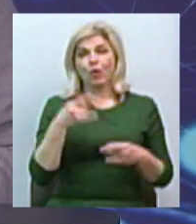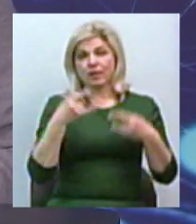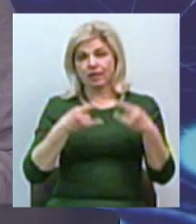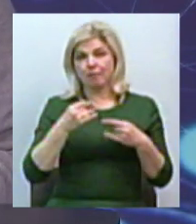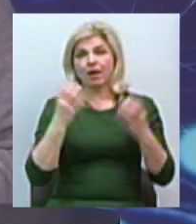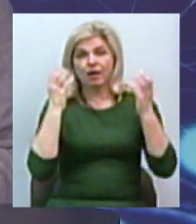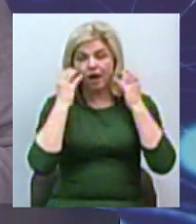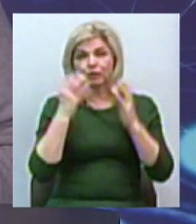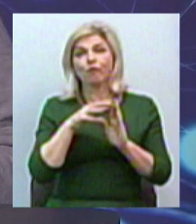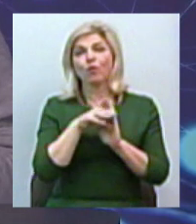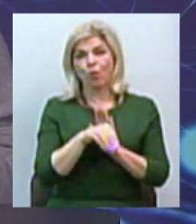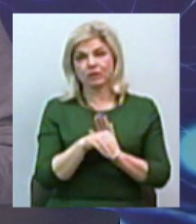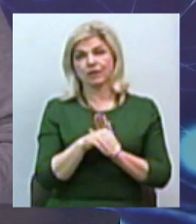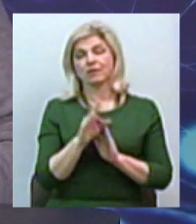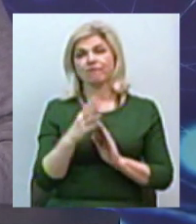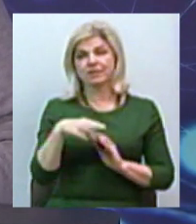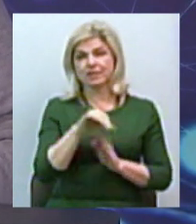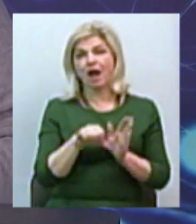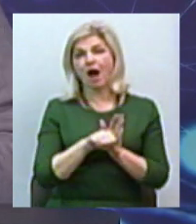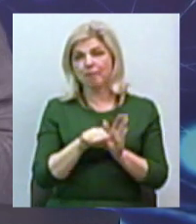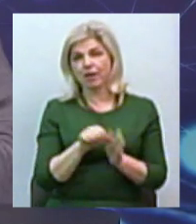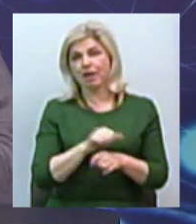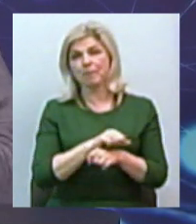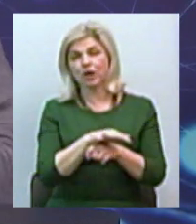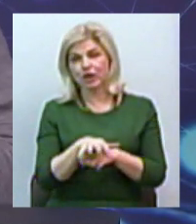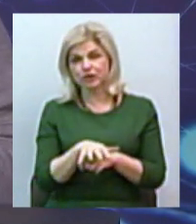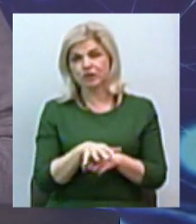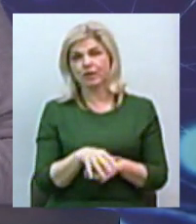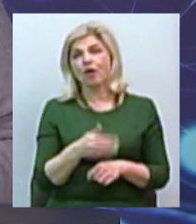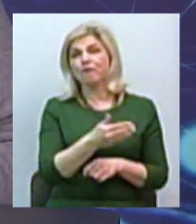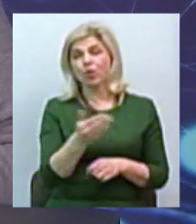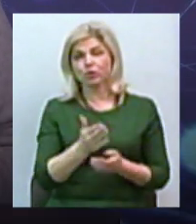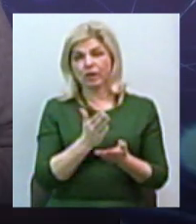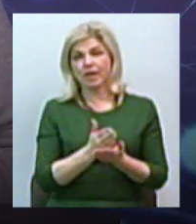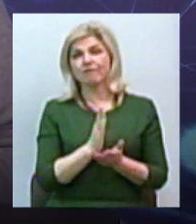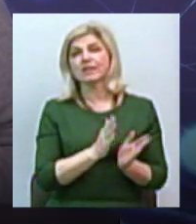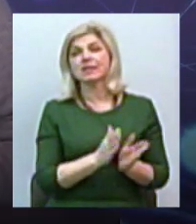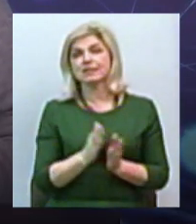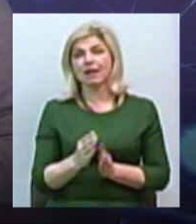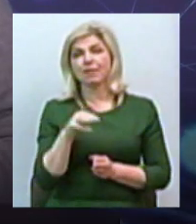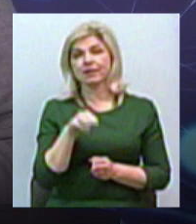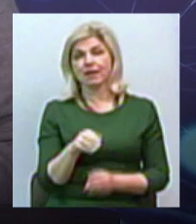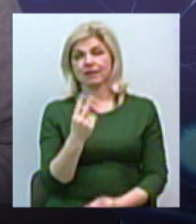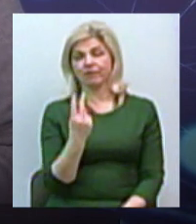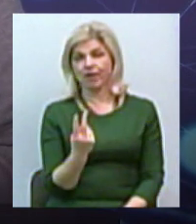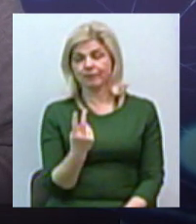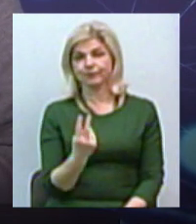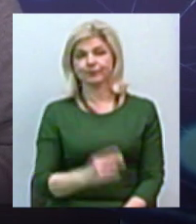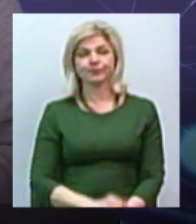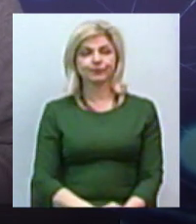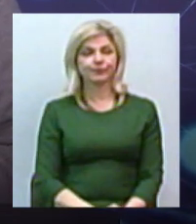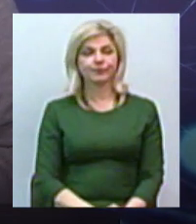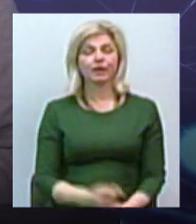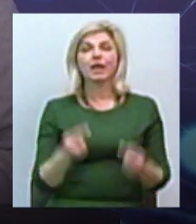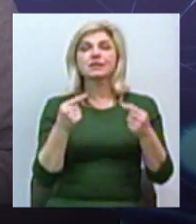входить у всі кабельні мережі, воно є в системі Т2, воно, згідно